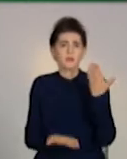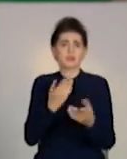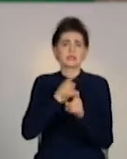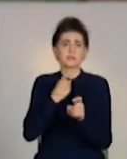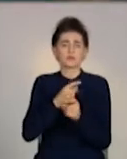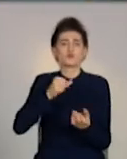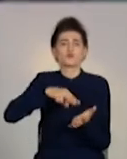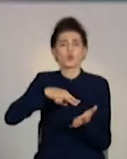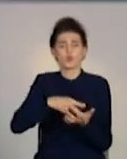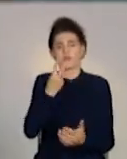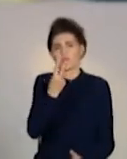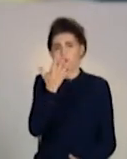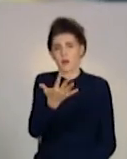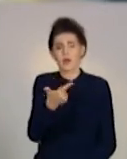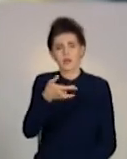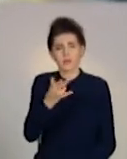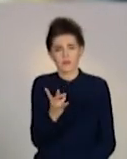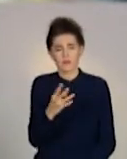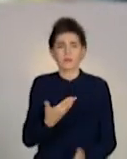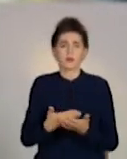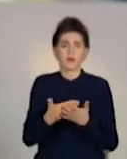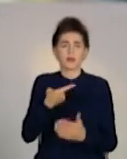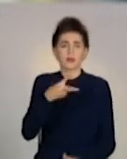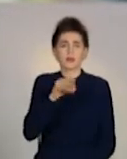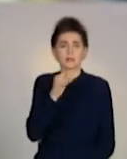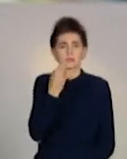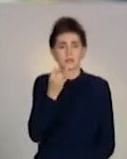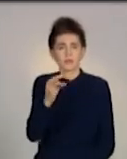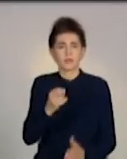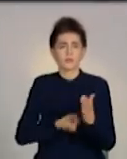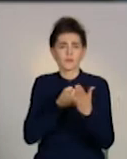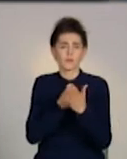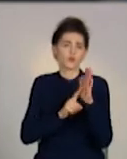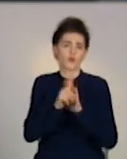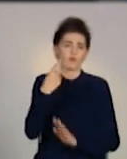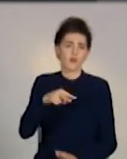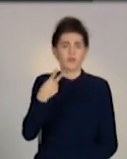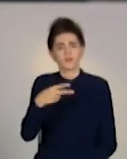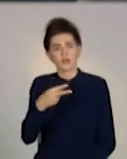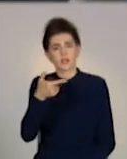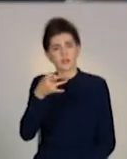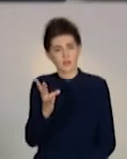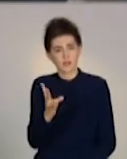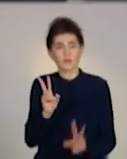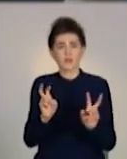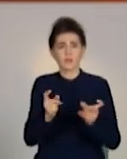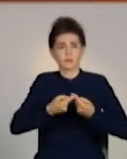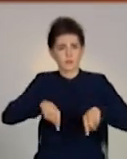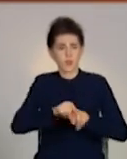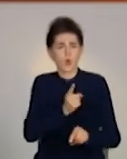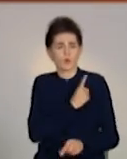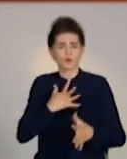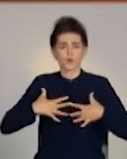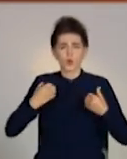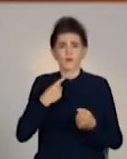коштують 25 гривень. За гліцерин правлять від 10 до 20. Всесвітня організація охорони здоров'я рекомендує